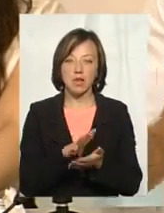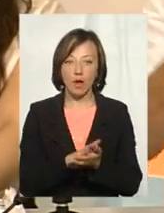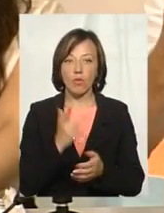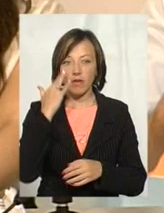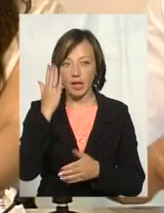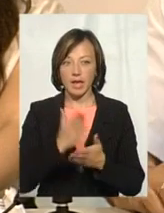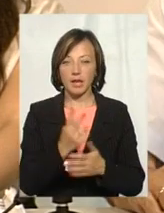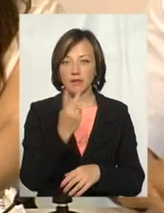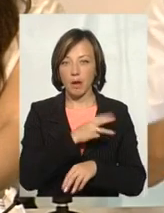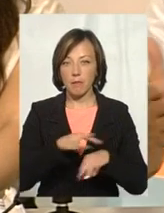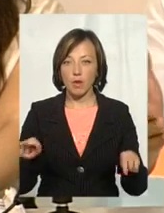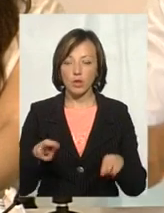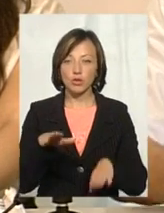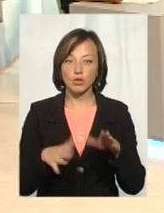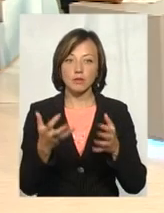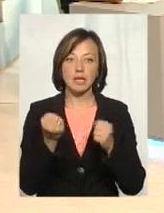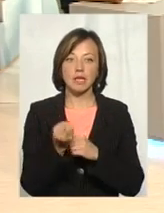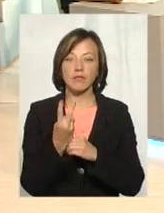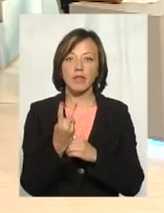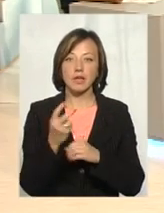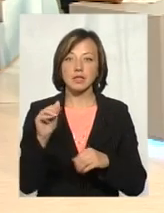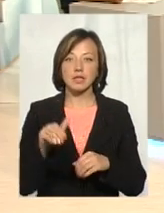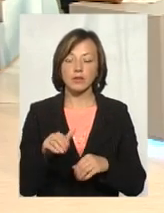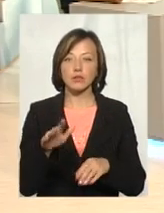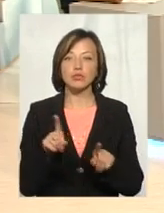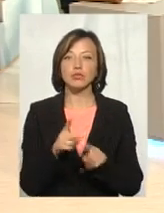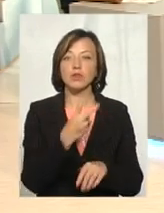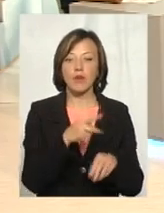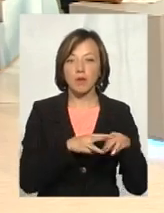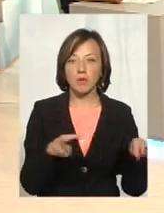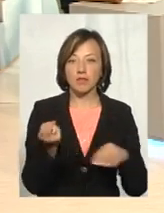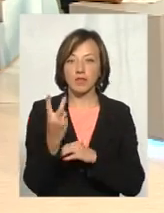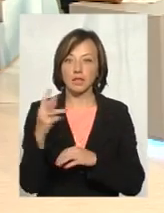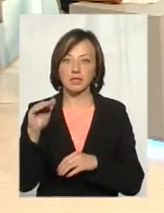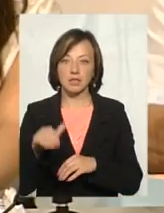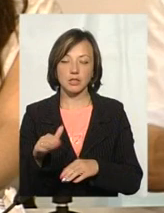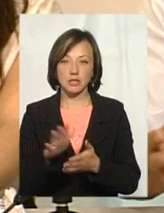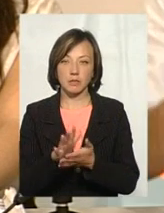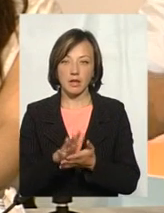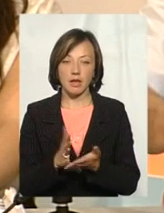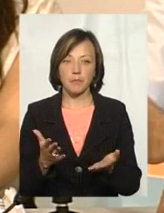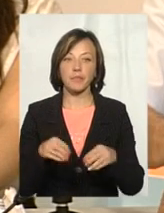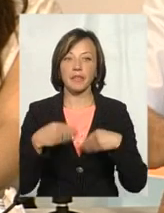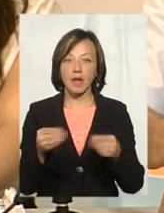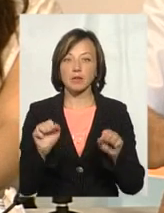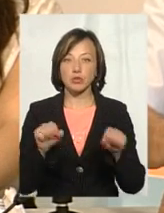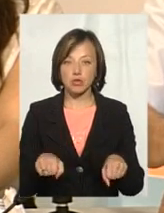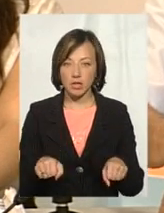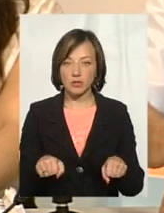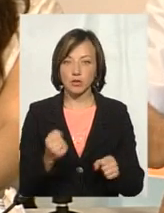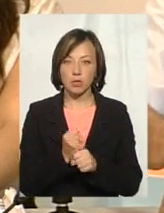уявляєте, є 2 мільйони тонн, і що прийняти, 12 тисяч. Що проти 2 мільйонів тонн, 12 тисяч сміття? Який дасть можливість